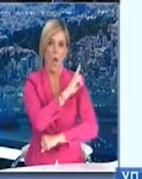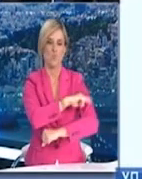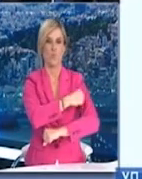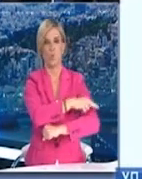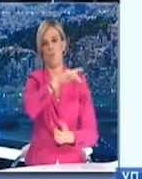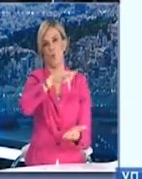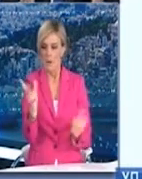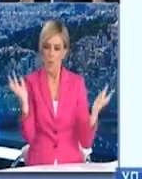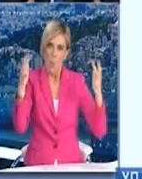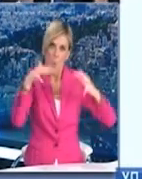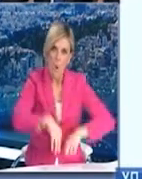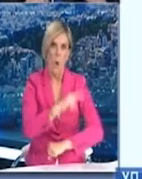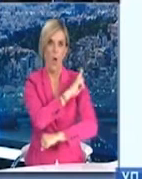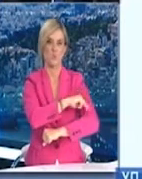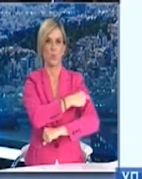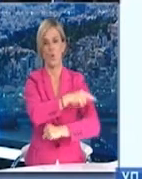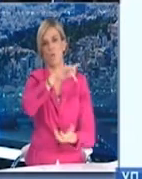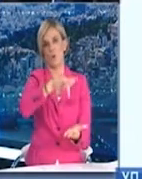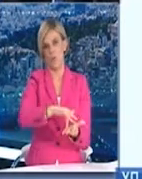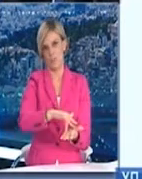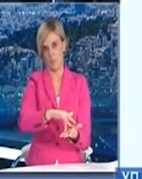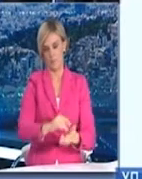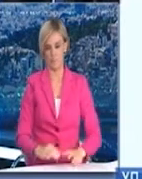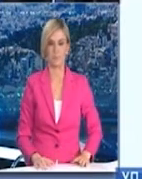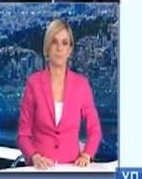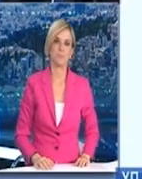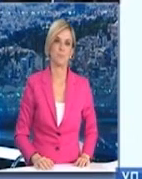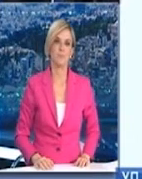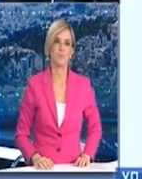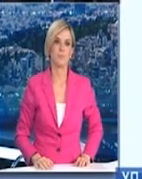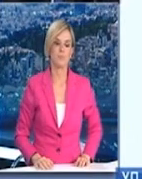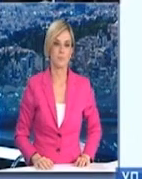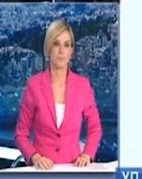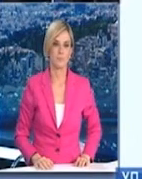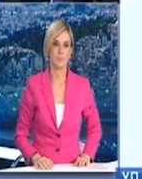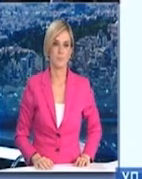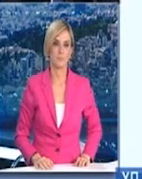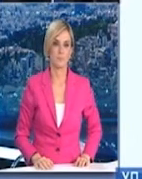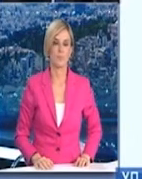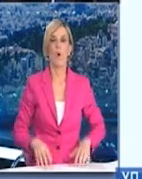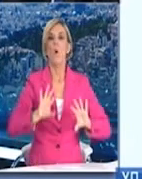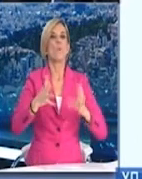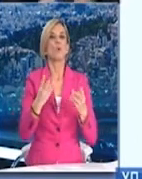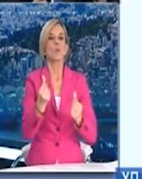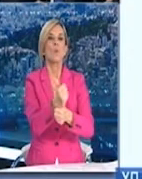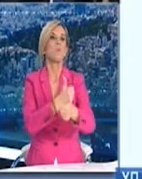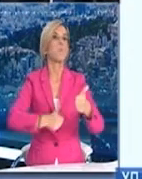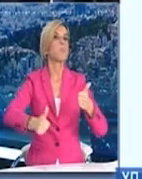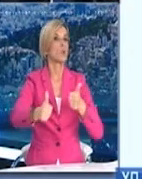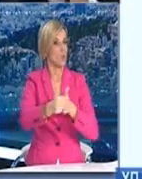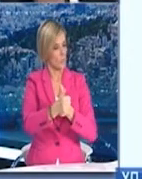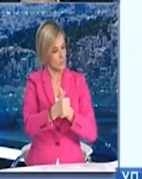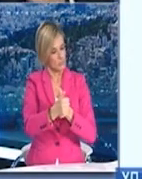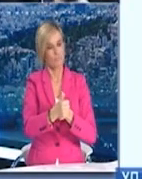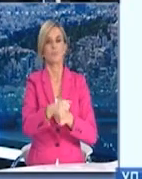κομμάτι των συμπολιτών μας. Ταυτόχρονα, ο κύριος Κεκίλειας αναφέρθηκε και στην προτεραιοποίηση των εμβολιασμών. Η προτεραιοποίηση, η Εθνική Επιτροπή